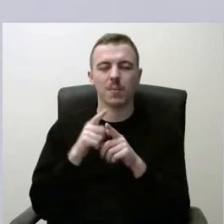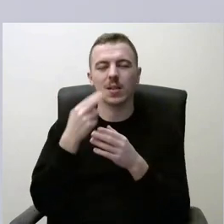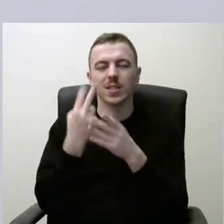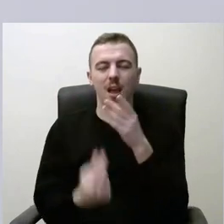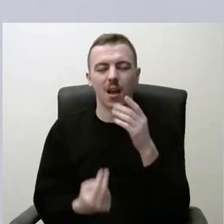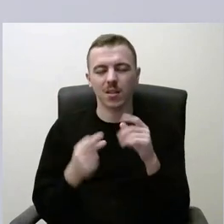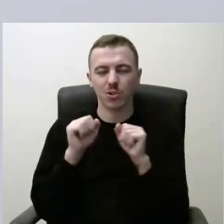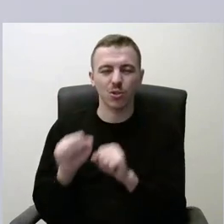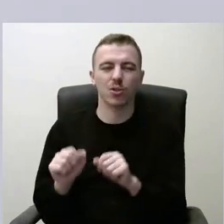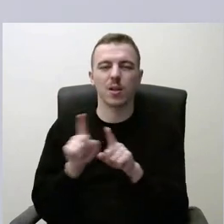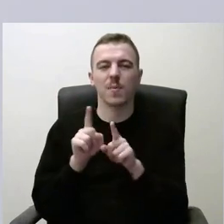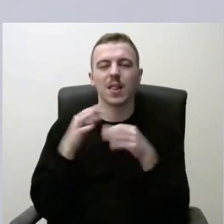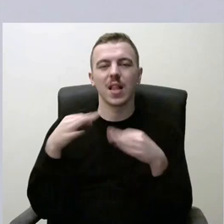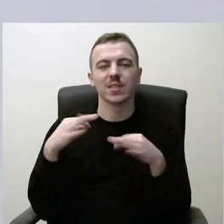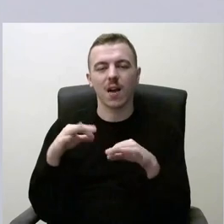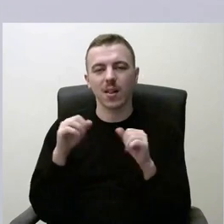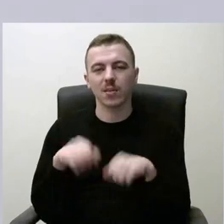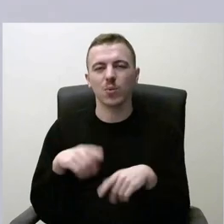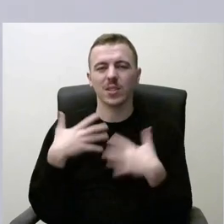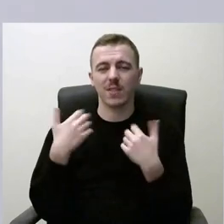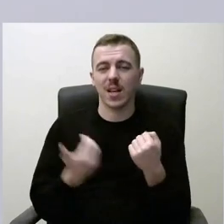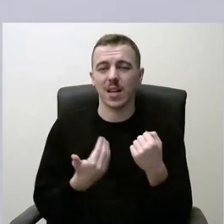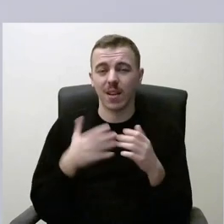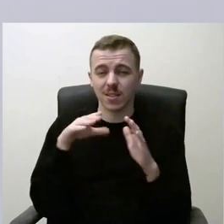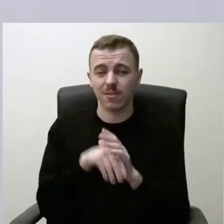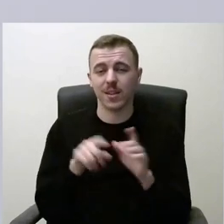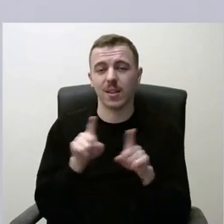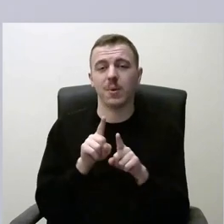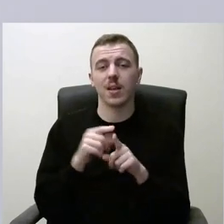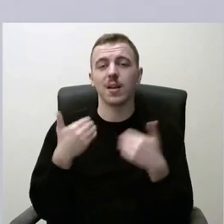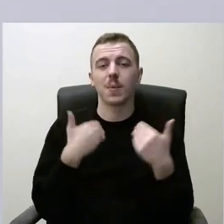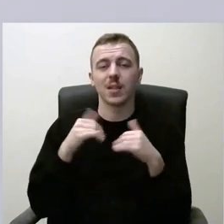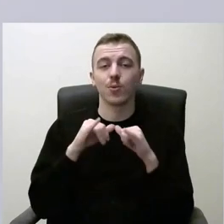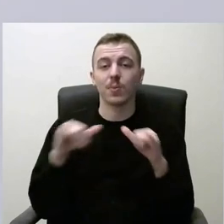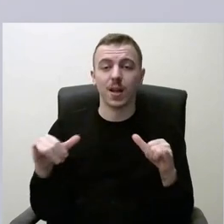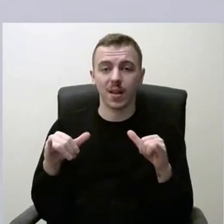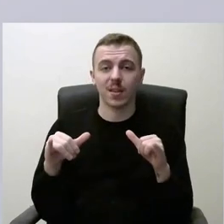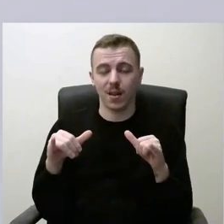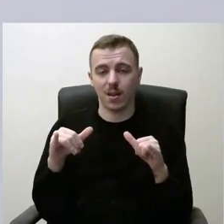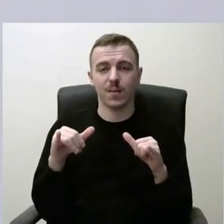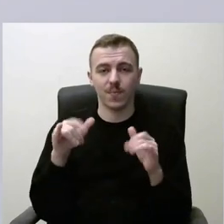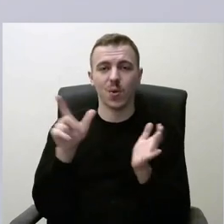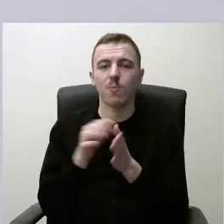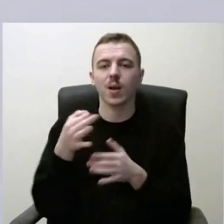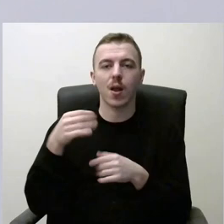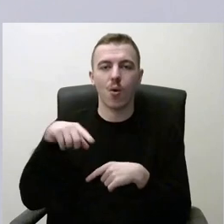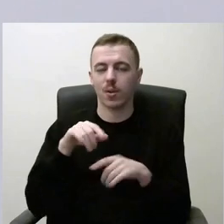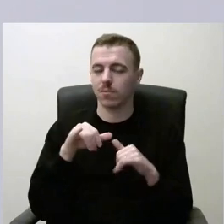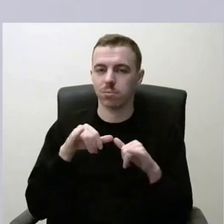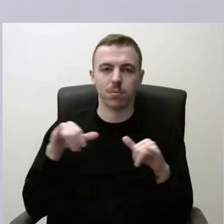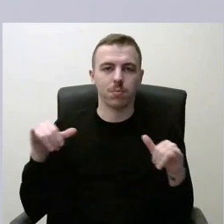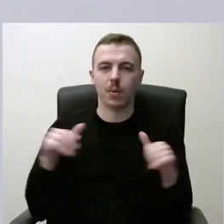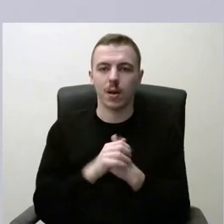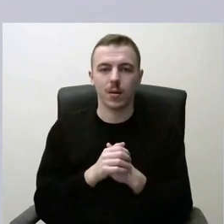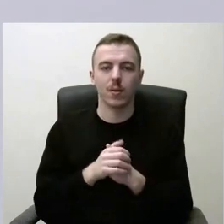laisvalaikio praleidimas. Ir sveika gyvenseną, ir baseinų plėtra iš tikrųjų turėtų būti rajone praplėsta, juolab, kad